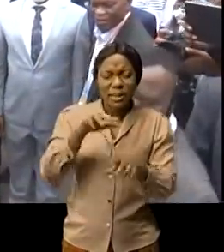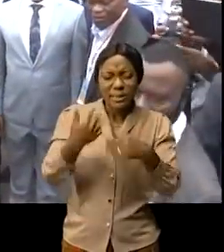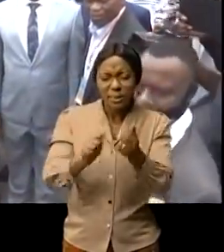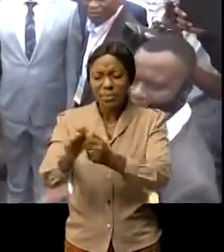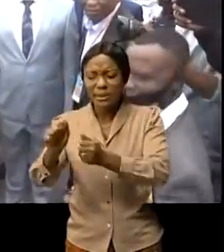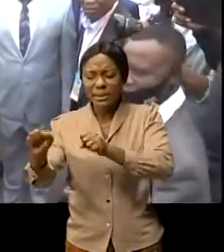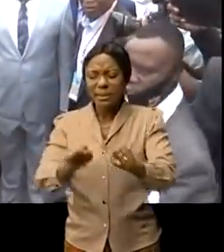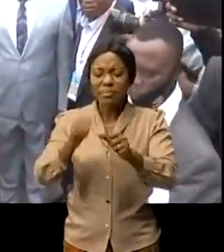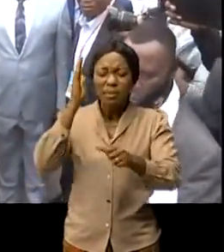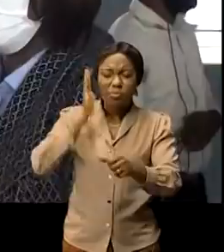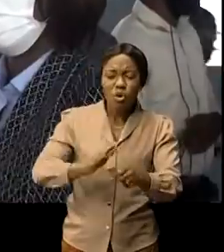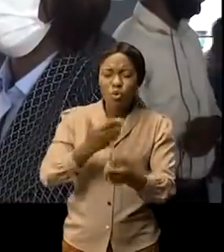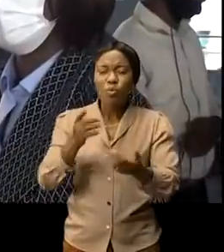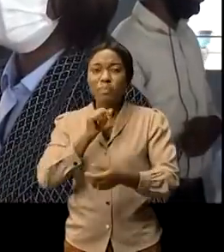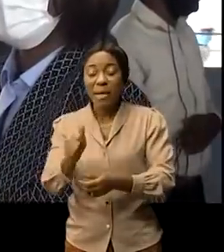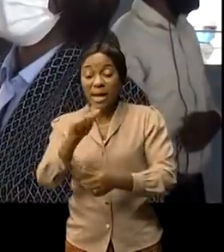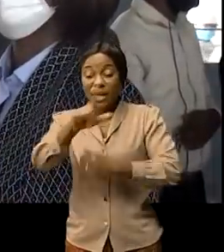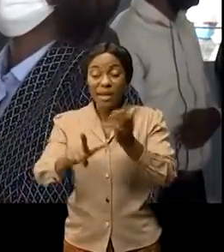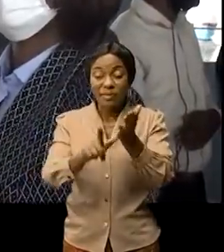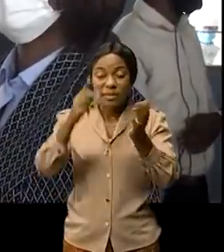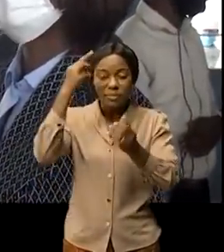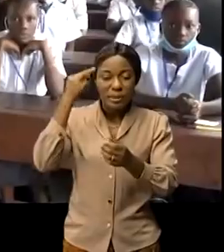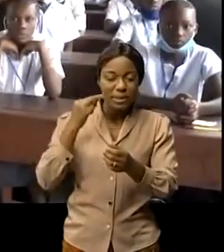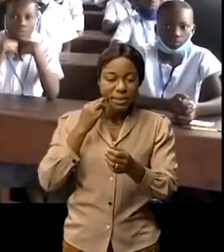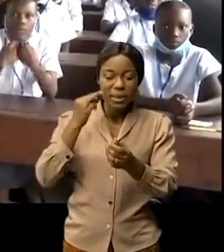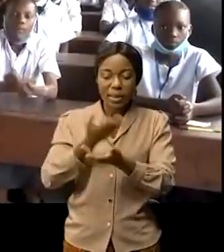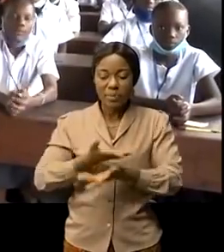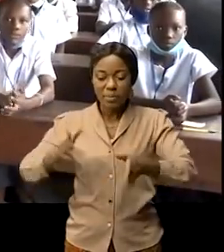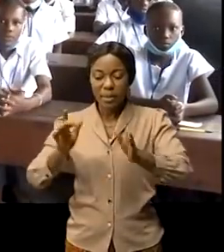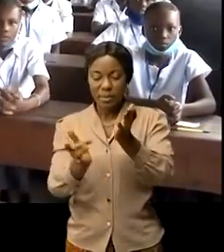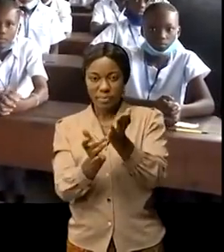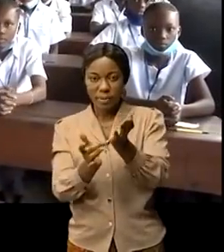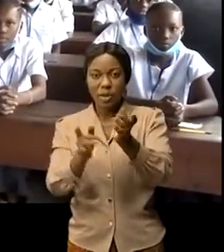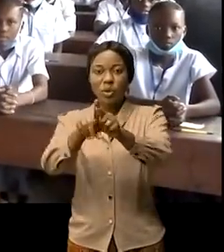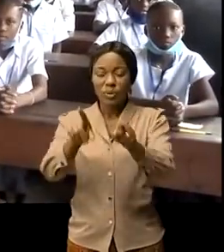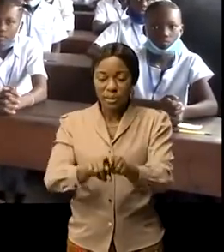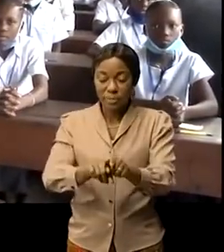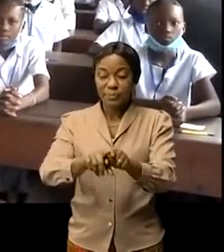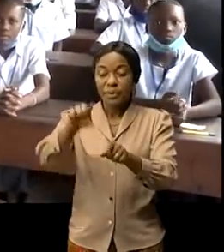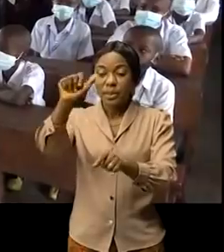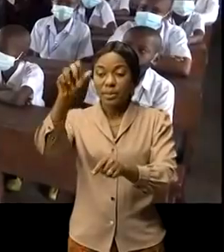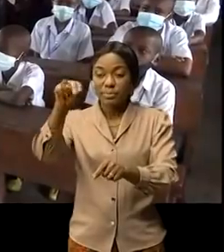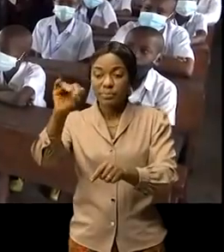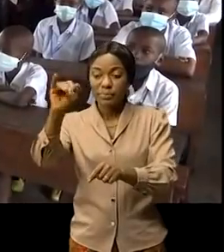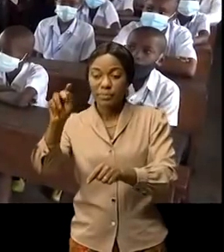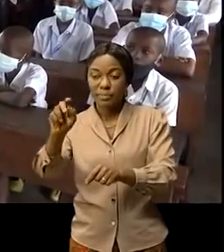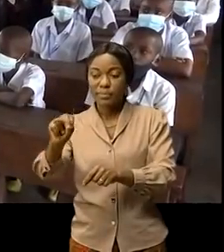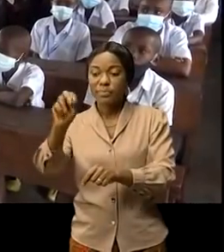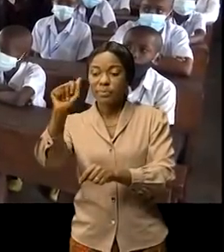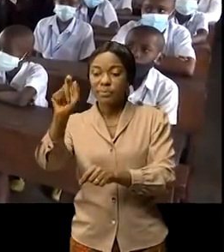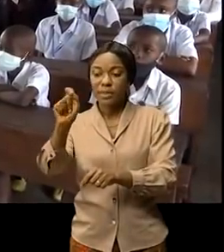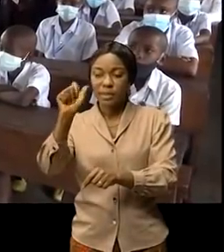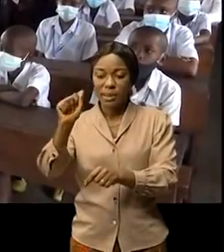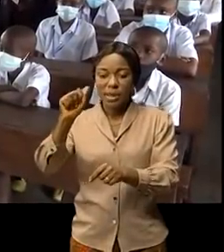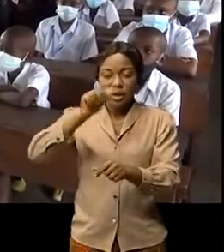fin d'études primaires, la vice-ministre de l'enseignement primaire secondaire et technique, Aminata Namassia, a effectué la ronde dans quelques